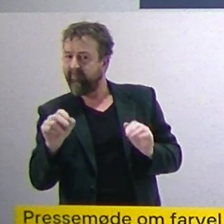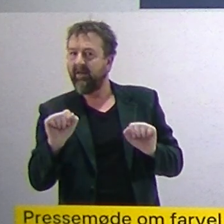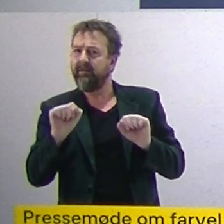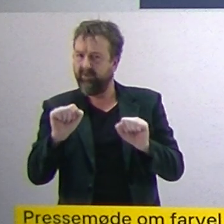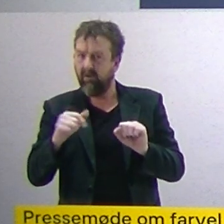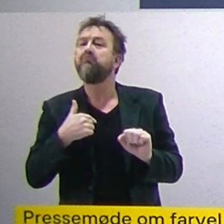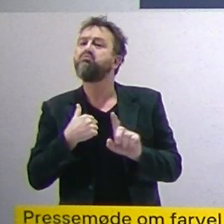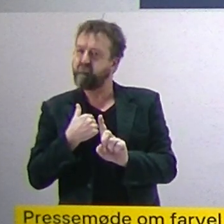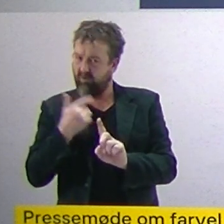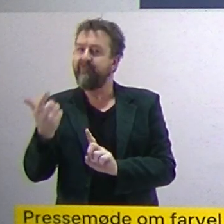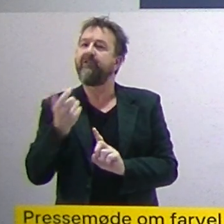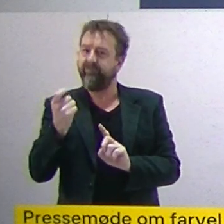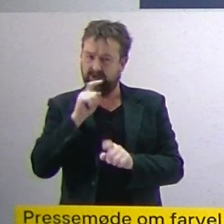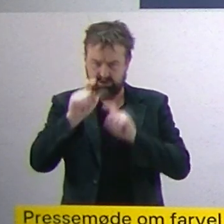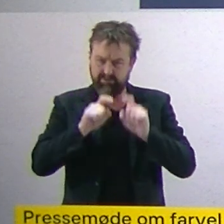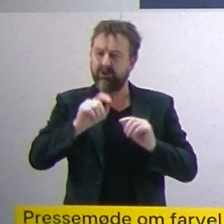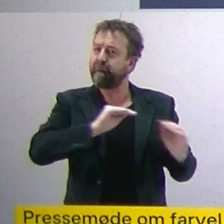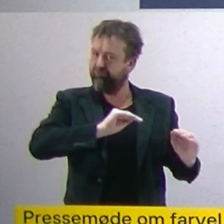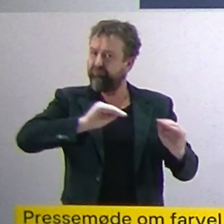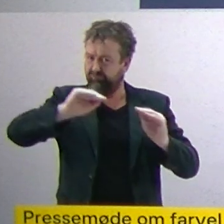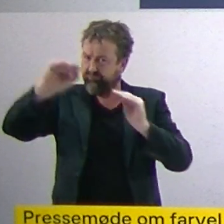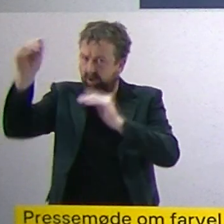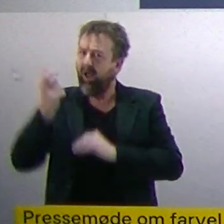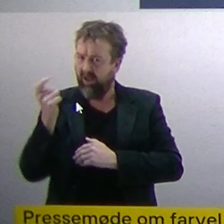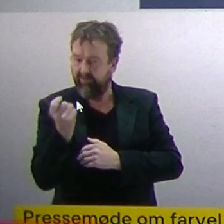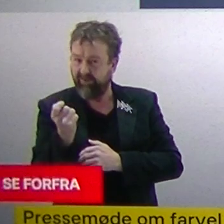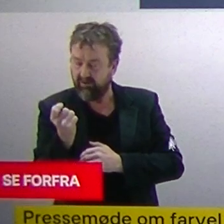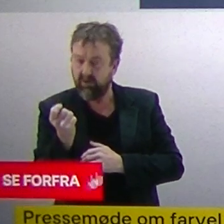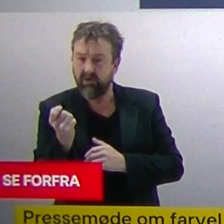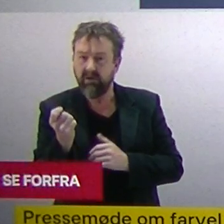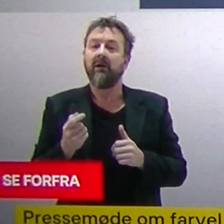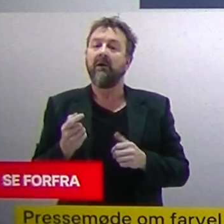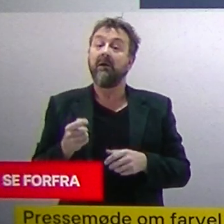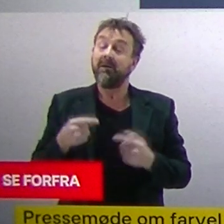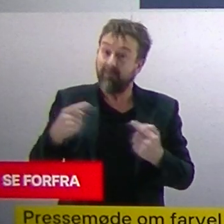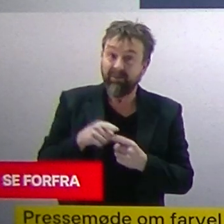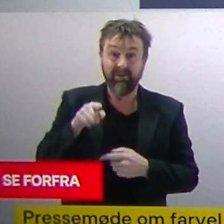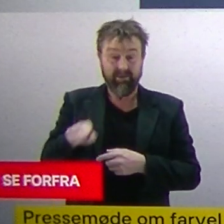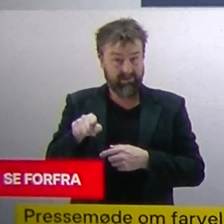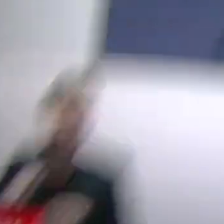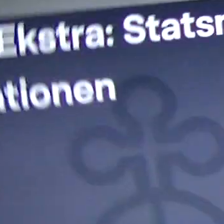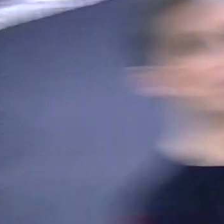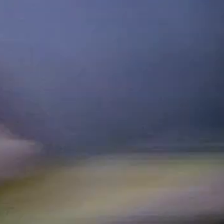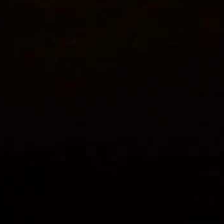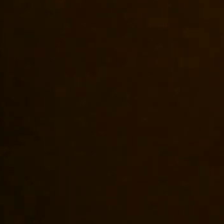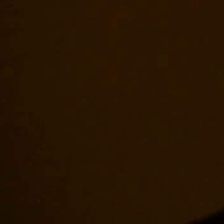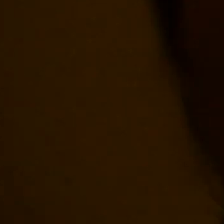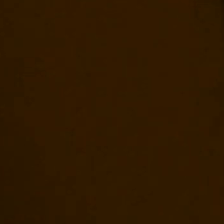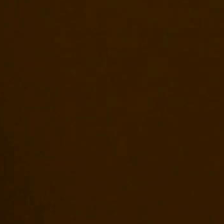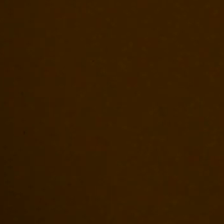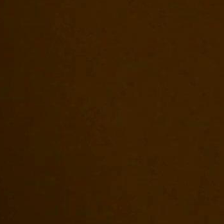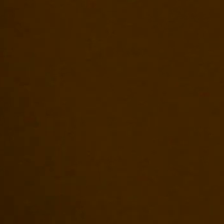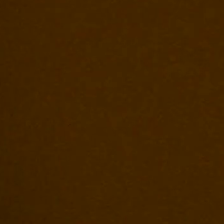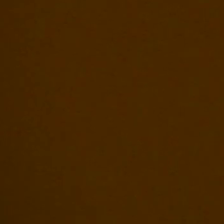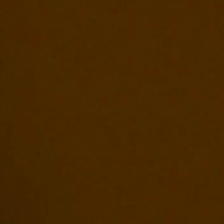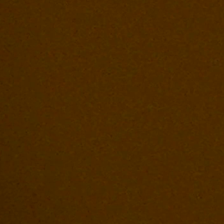forventede stigende smitte, men hvor vi også havde ret godt styr på epidemien med den velkendte. Jeg er lidt træt.